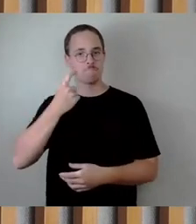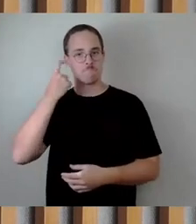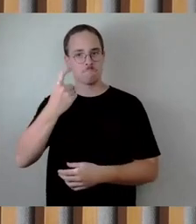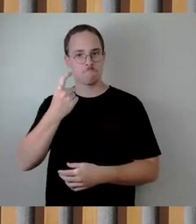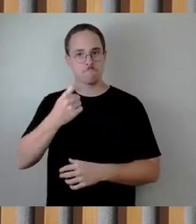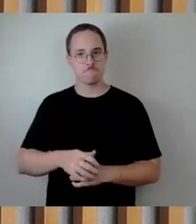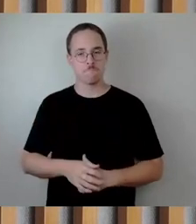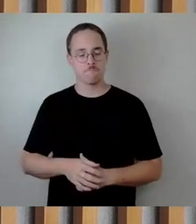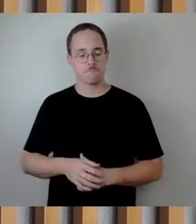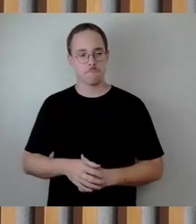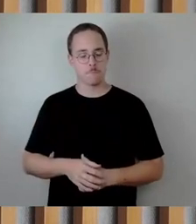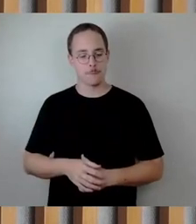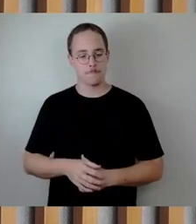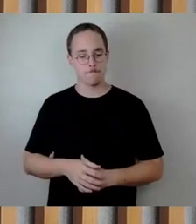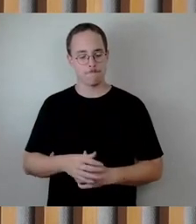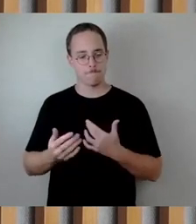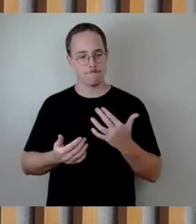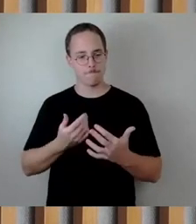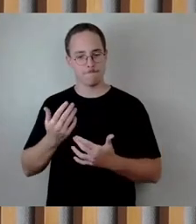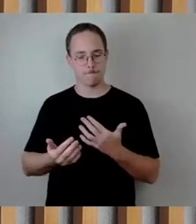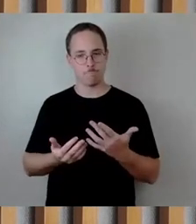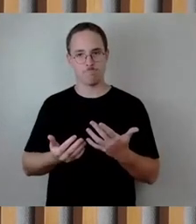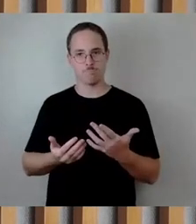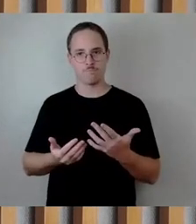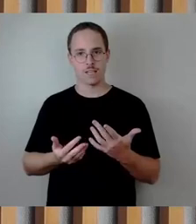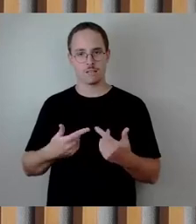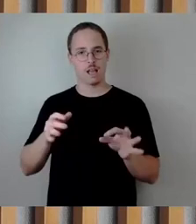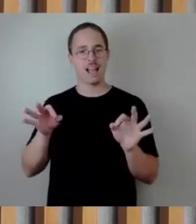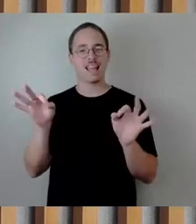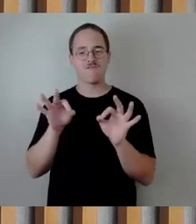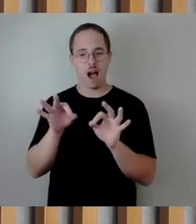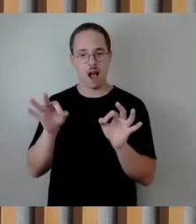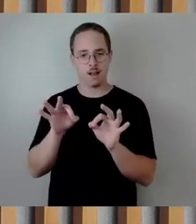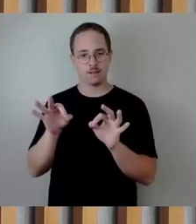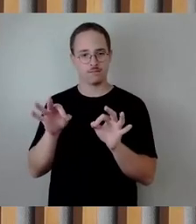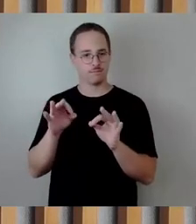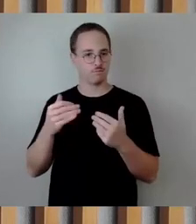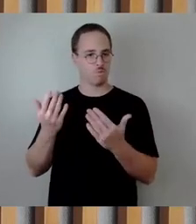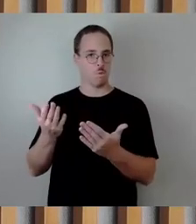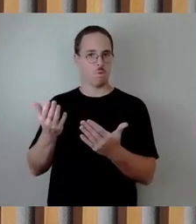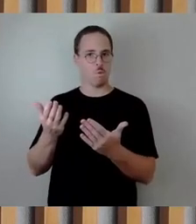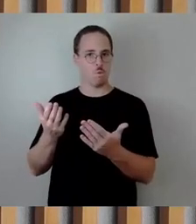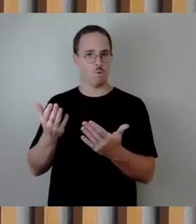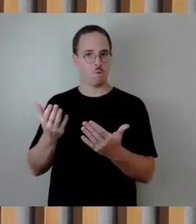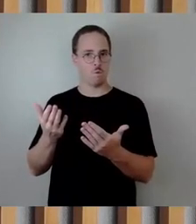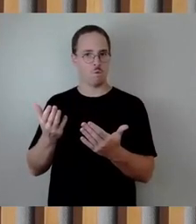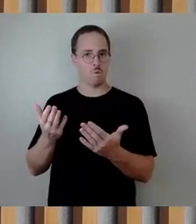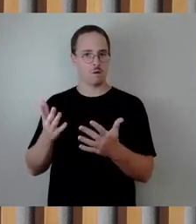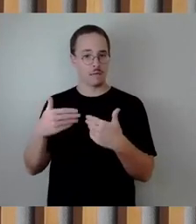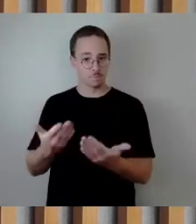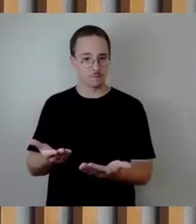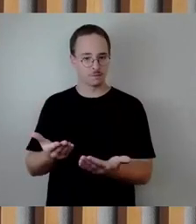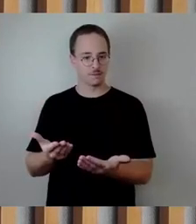wie steht es um die Gefahren oder welche Gefahren gehen gegebenenfalls trotz der